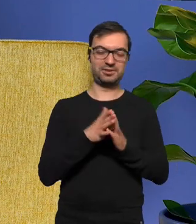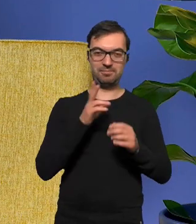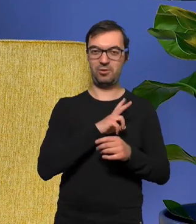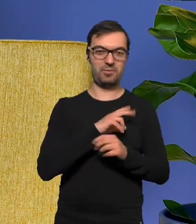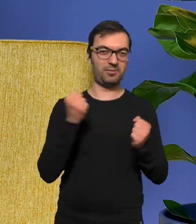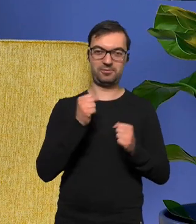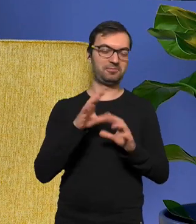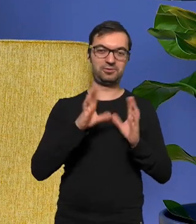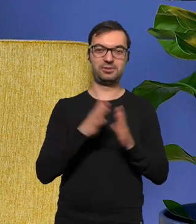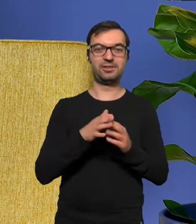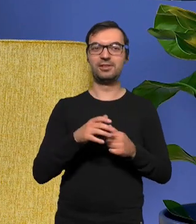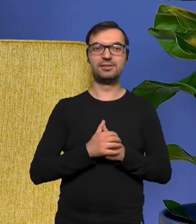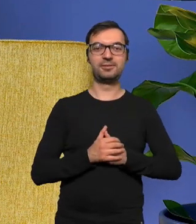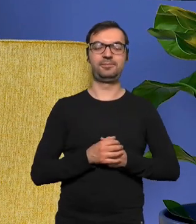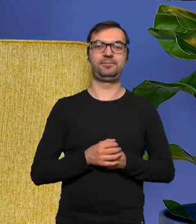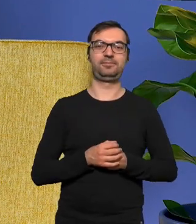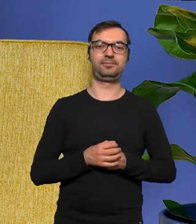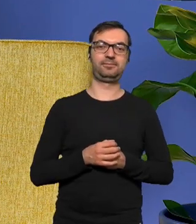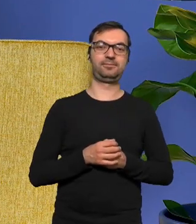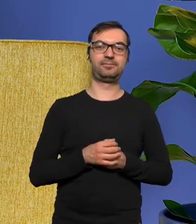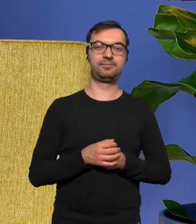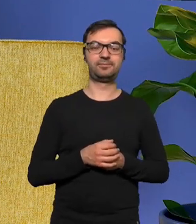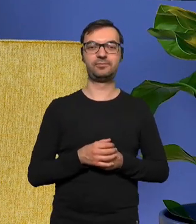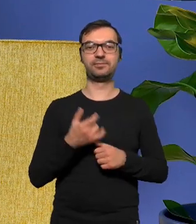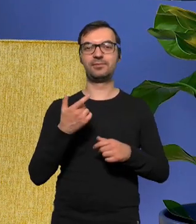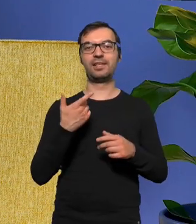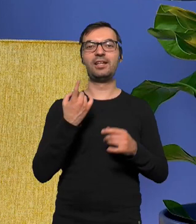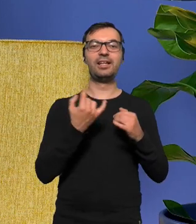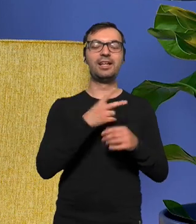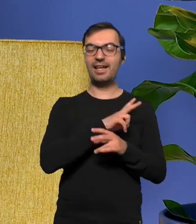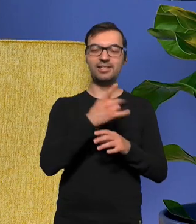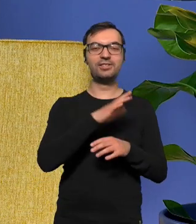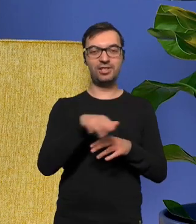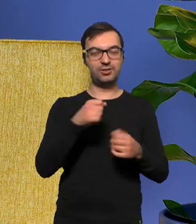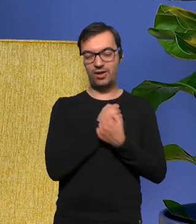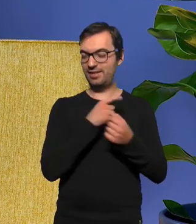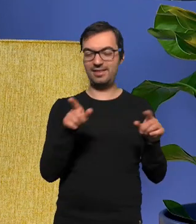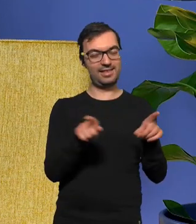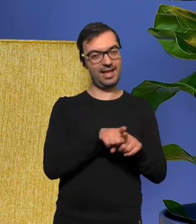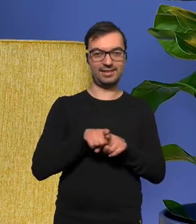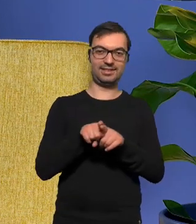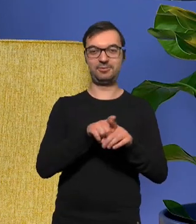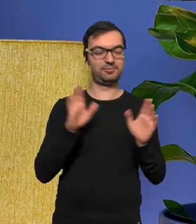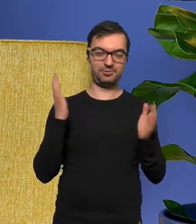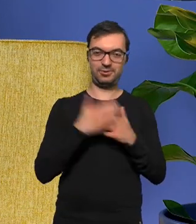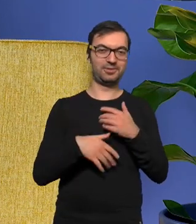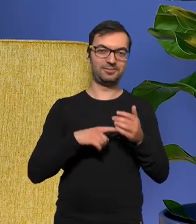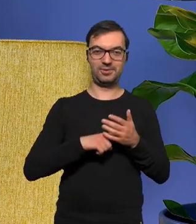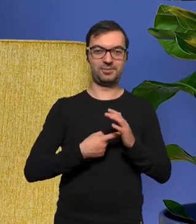jestem nie można narobiłeś dzieci to kocha je tak samo i to jest moja dewiza